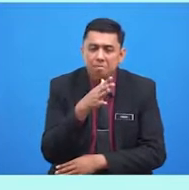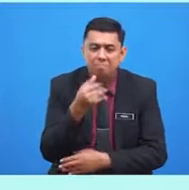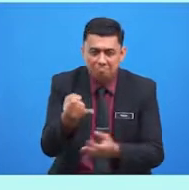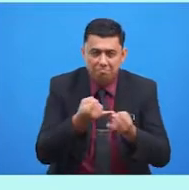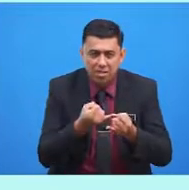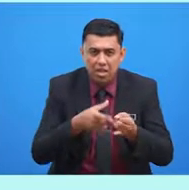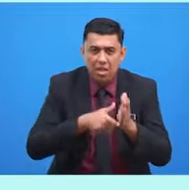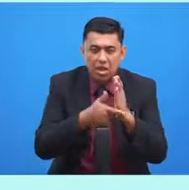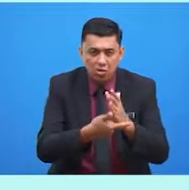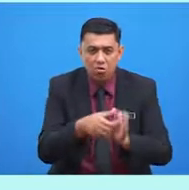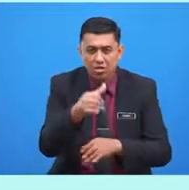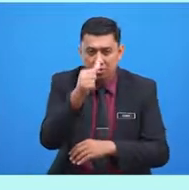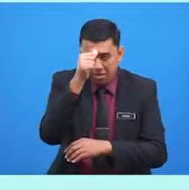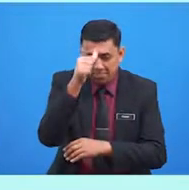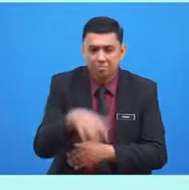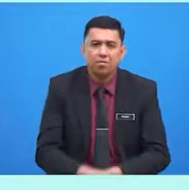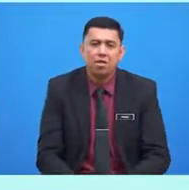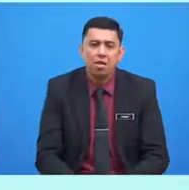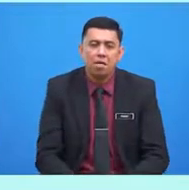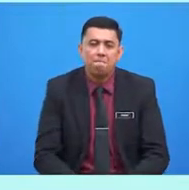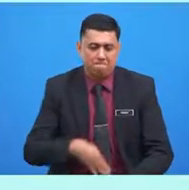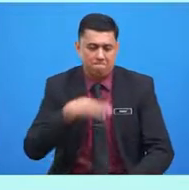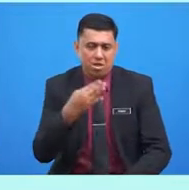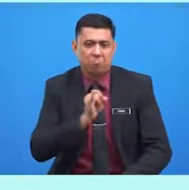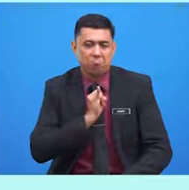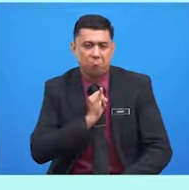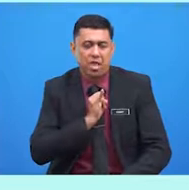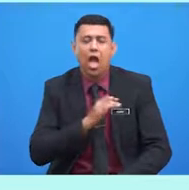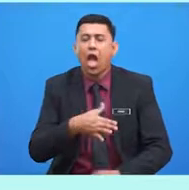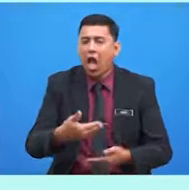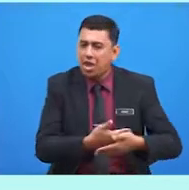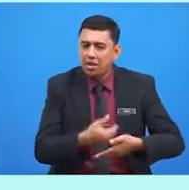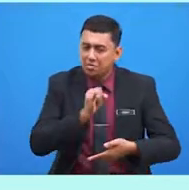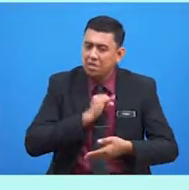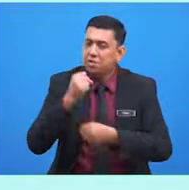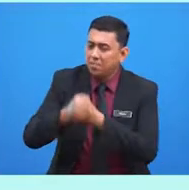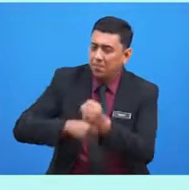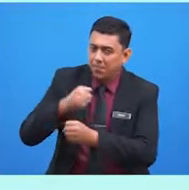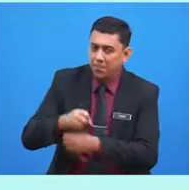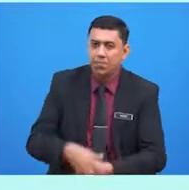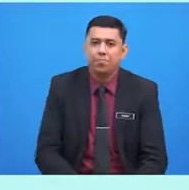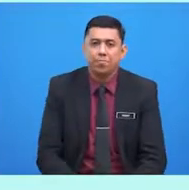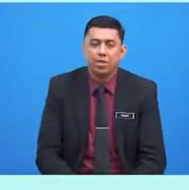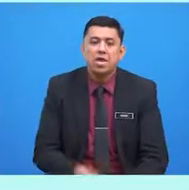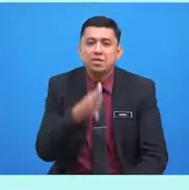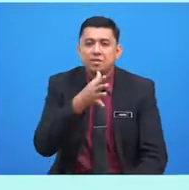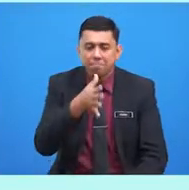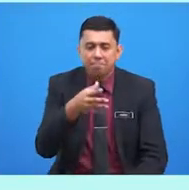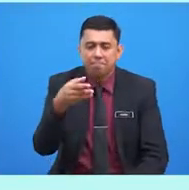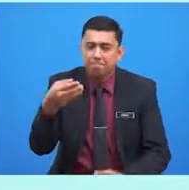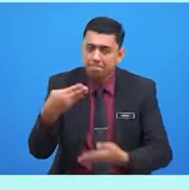saya. Anak saya bersopan. Nenek, biar saya sendukan nasi untuk Nenek.